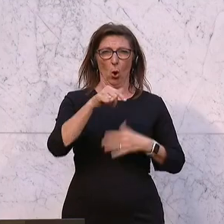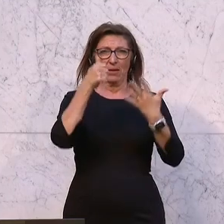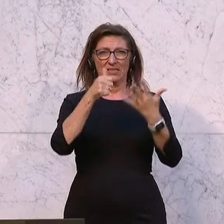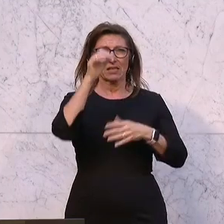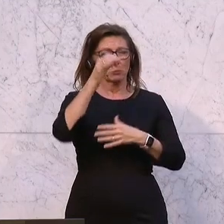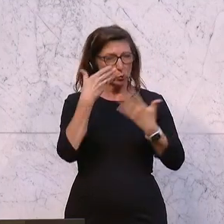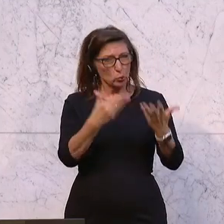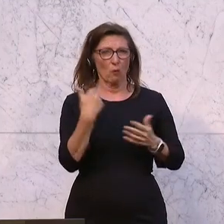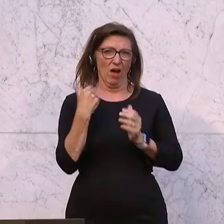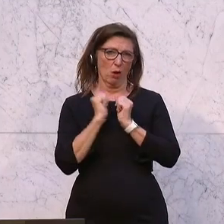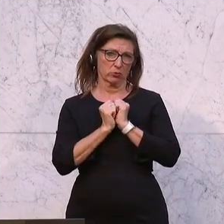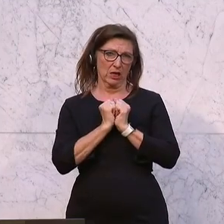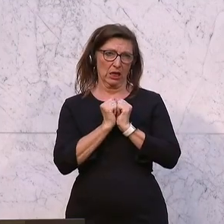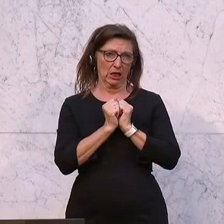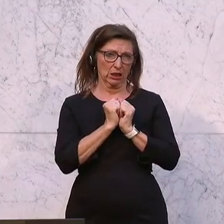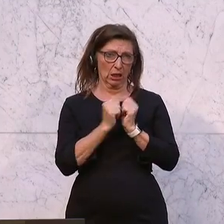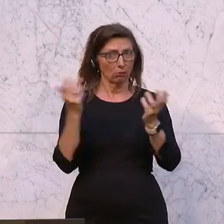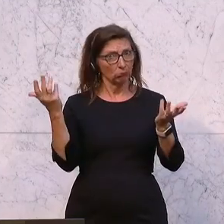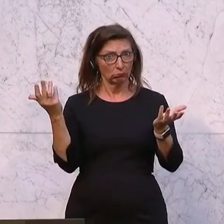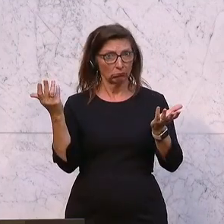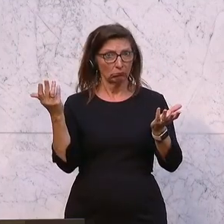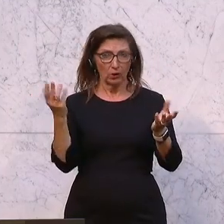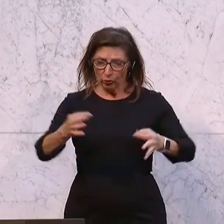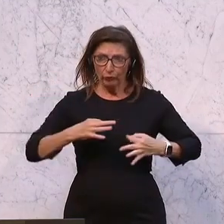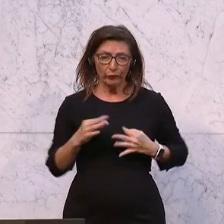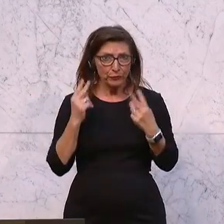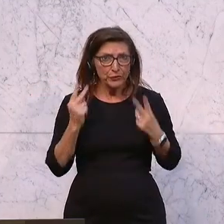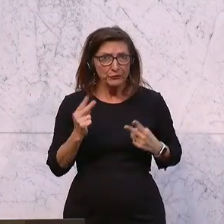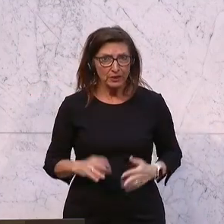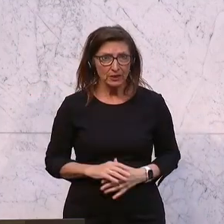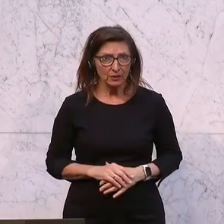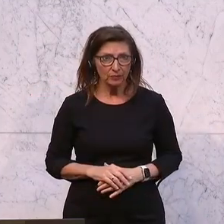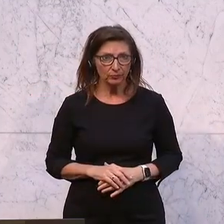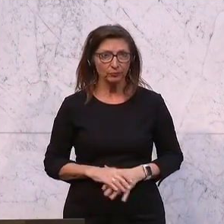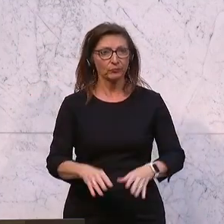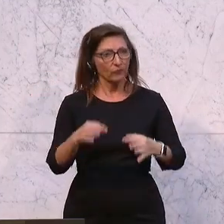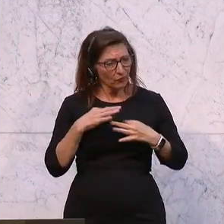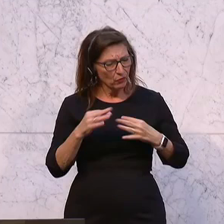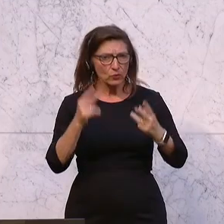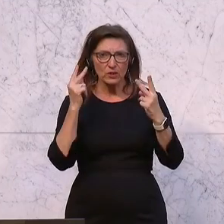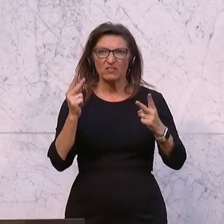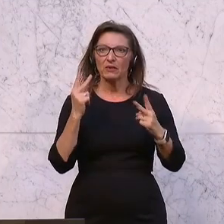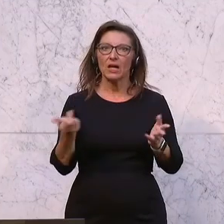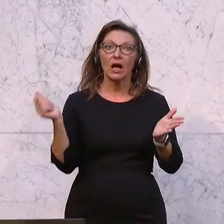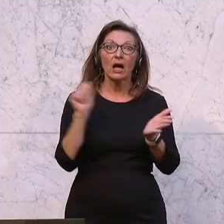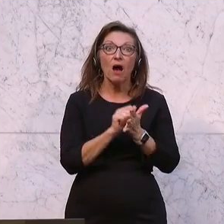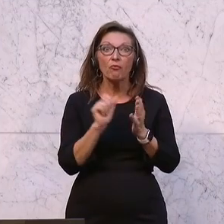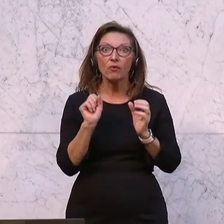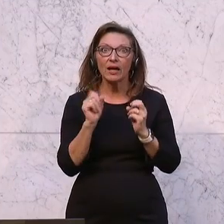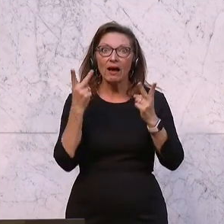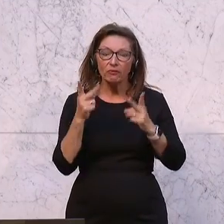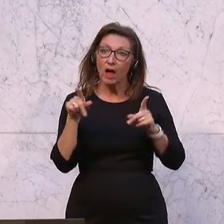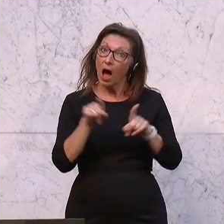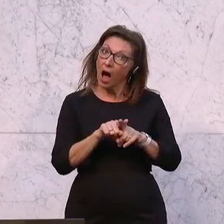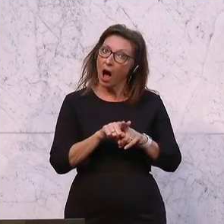Prozent. Und wenn man sich das... Ja, das ist uns wichtig. Es ist uns wichtig, dass die Kaufkraft auch im